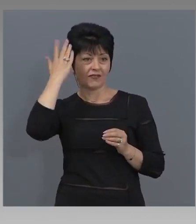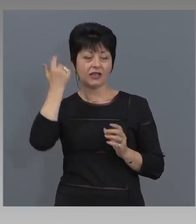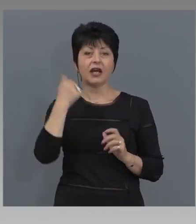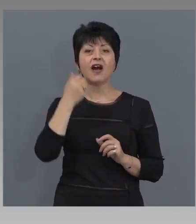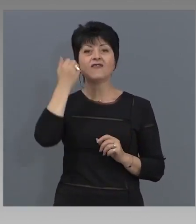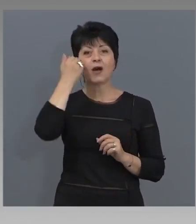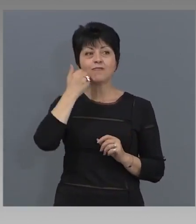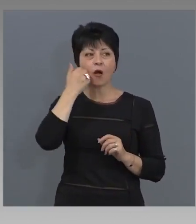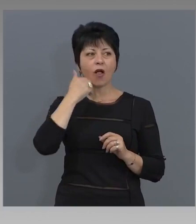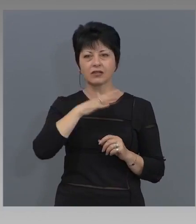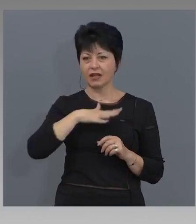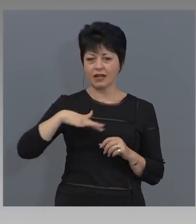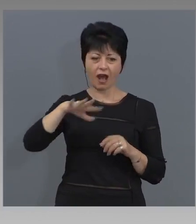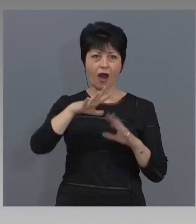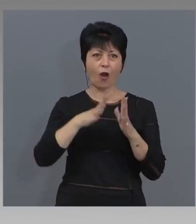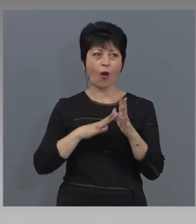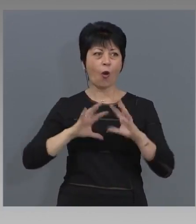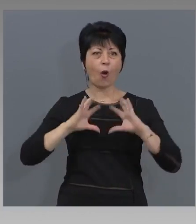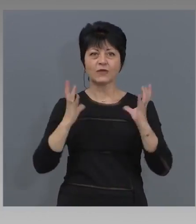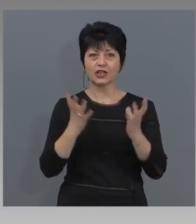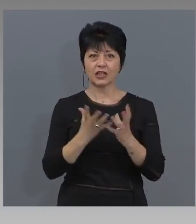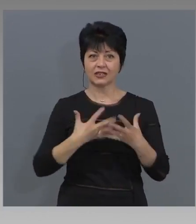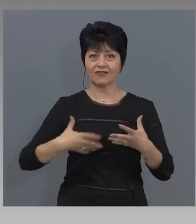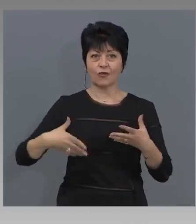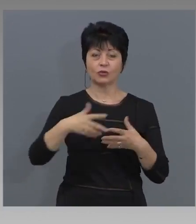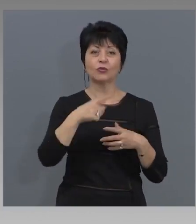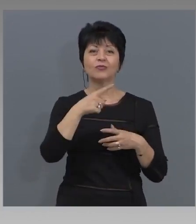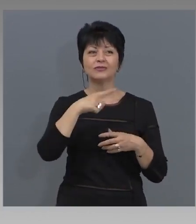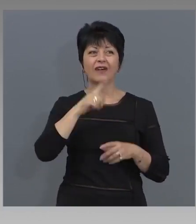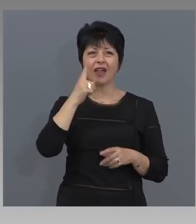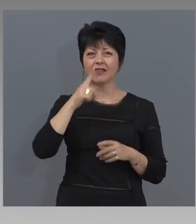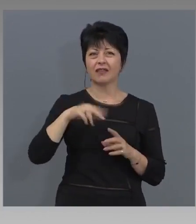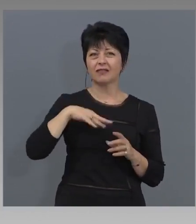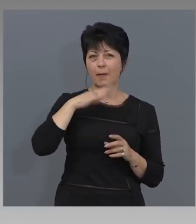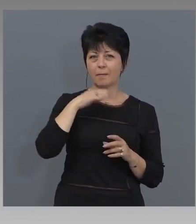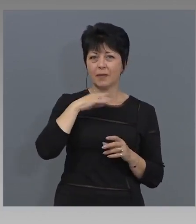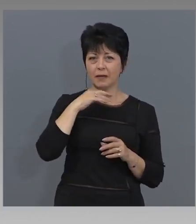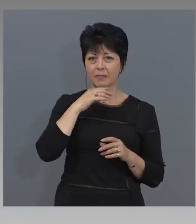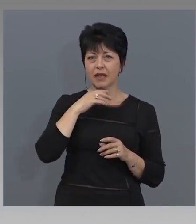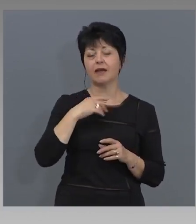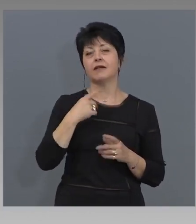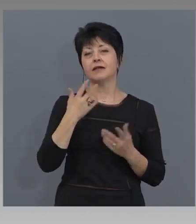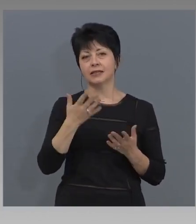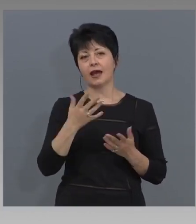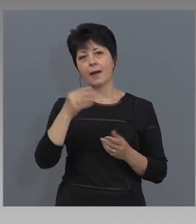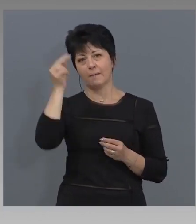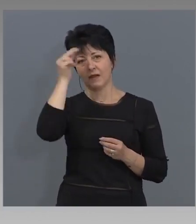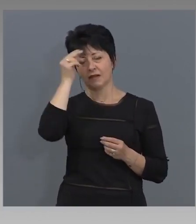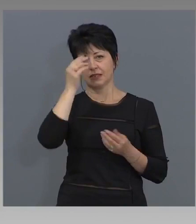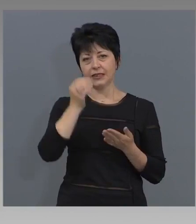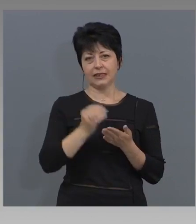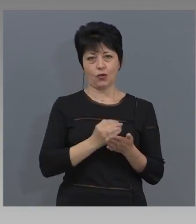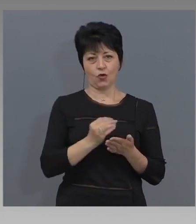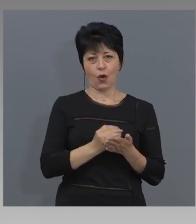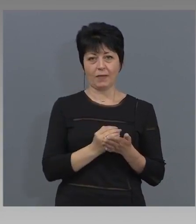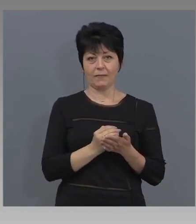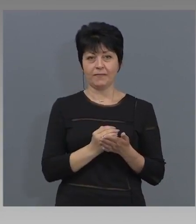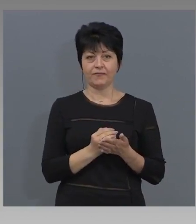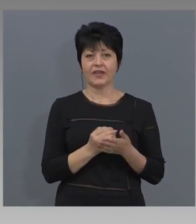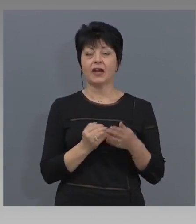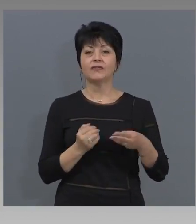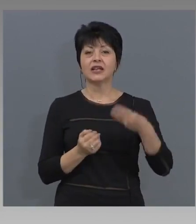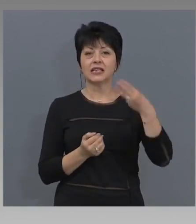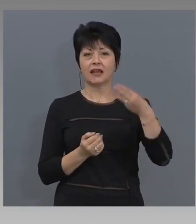обществото. За това и казваме, това е един пример за единство и солидарност в полза на българската економика. Това са трите